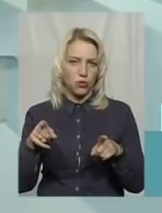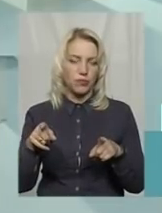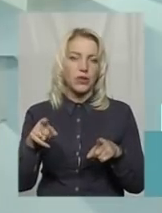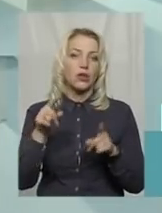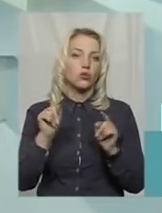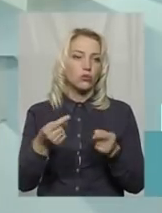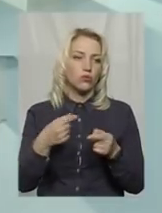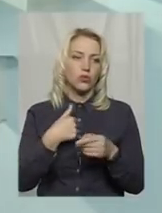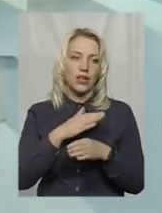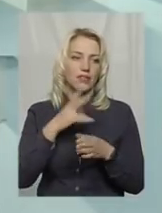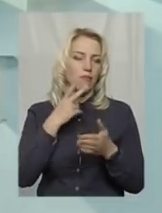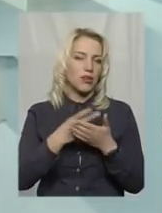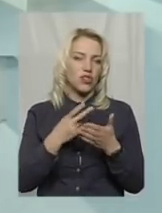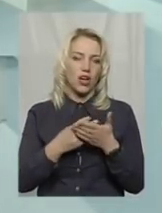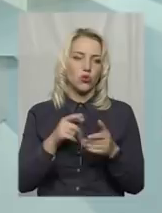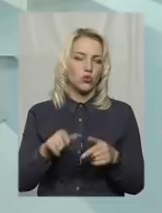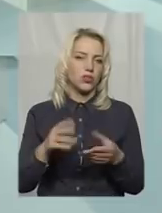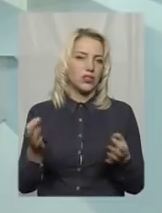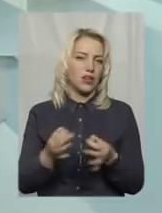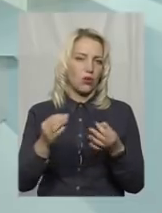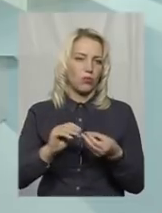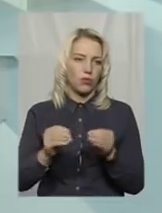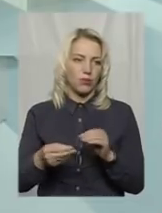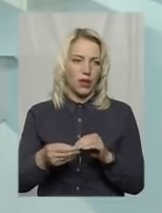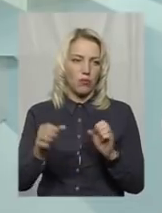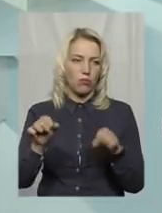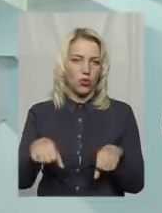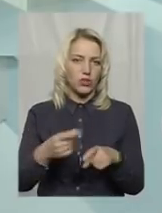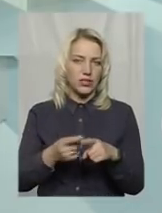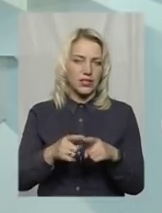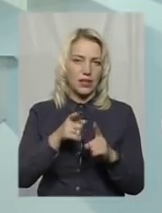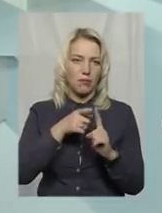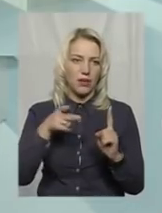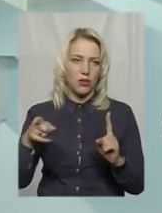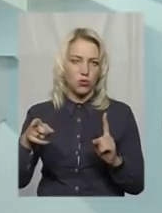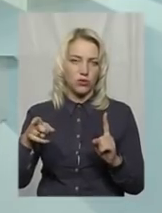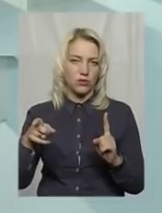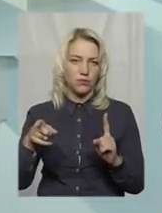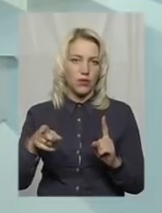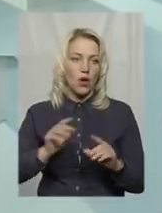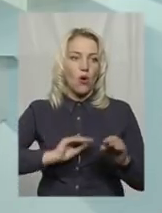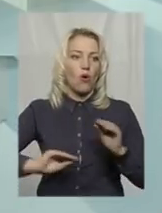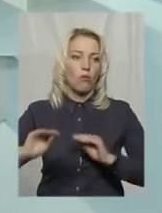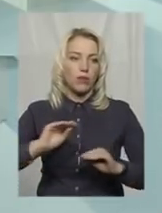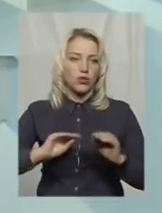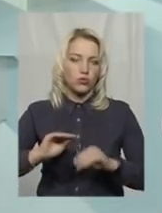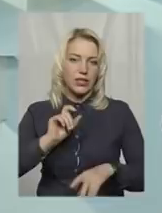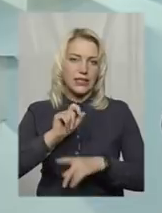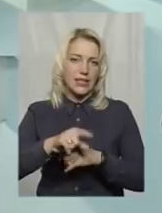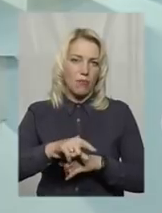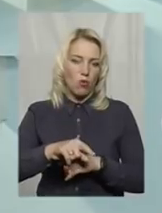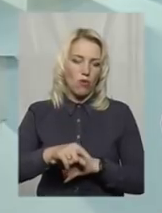Тому я не вбачаю. Проблеми можна за цей період облаштуватися, замовити,